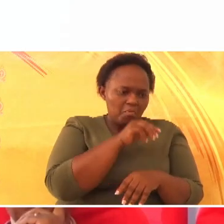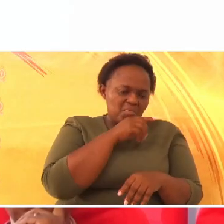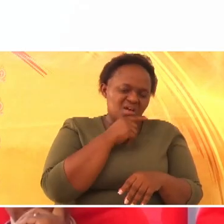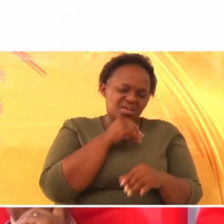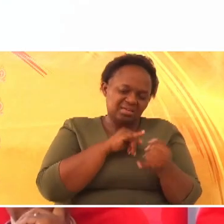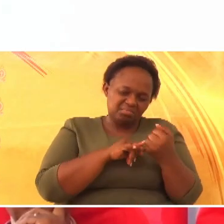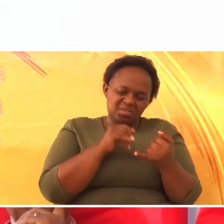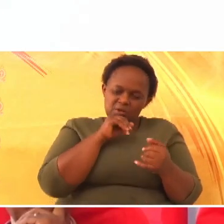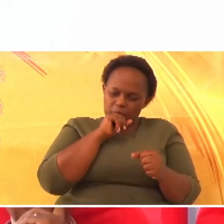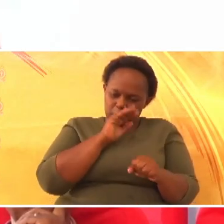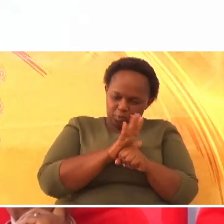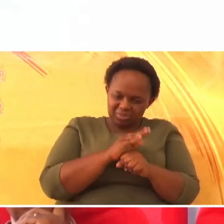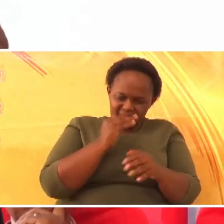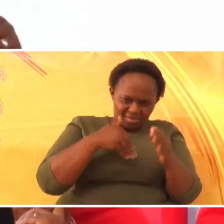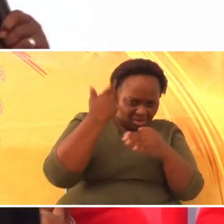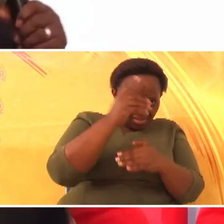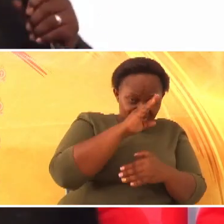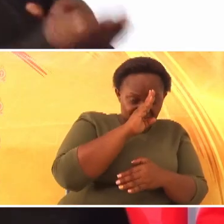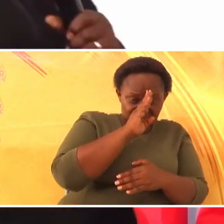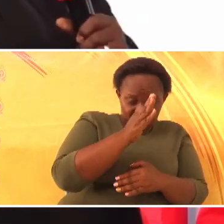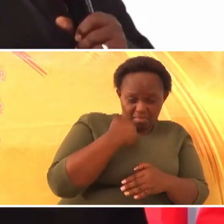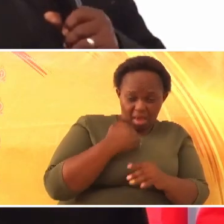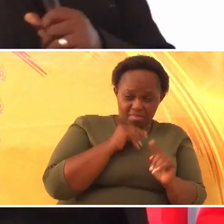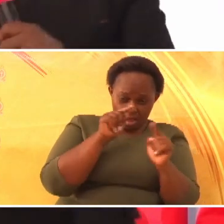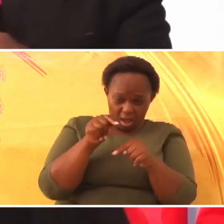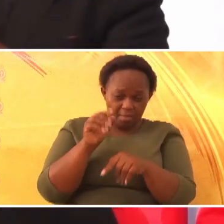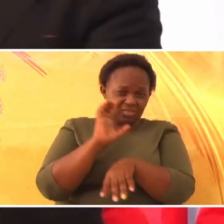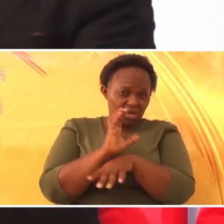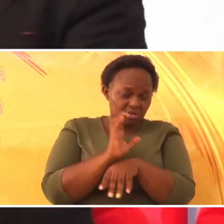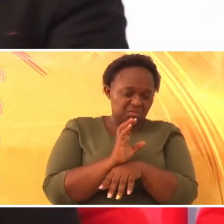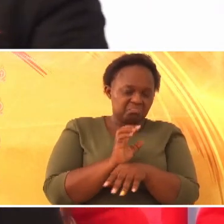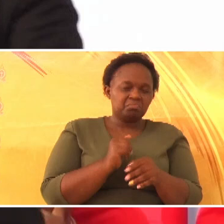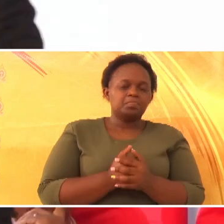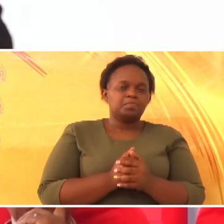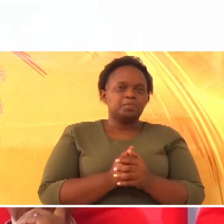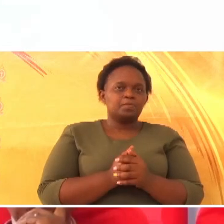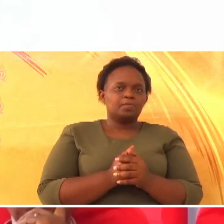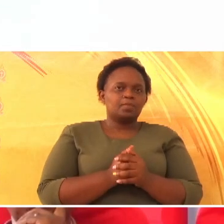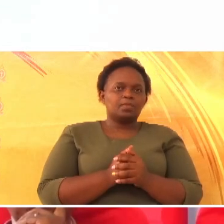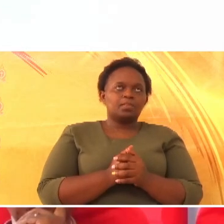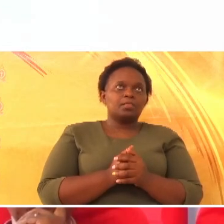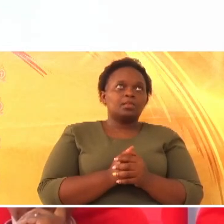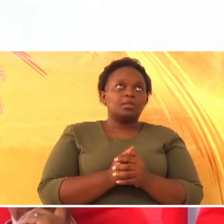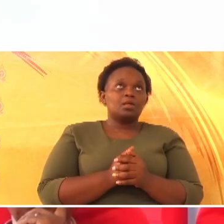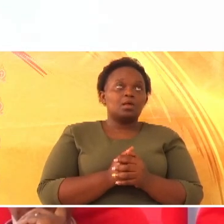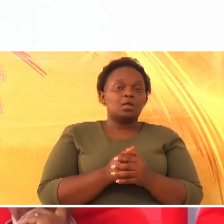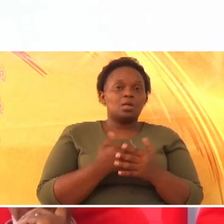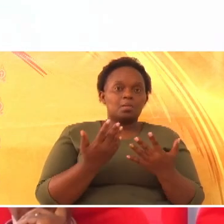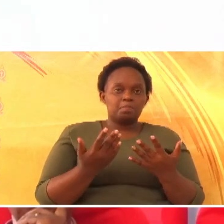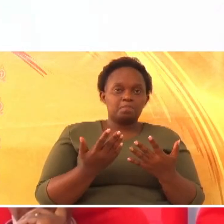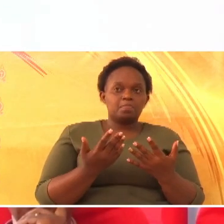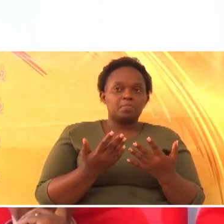Jumapili ijayo nitakwe, nitakwenda. Na,